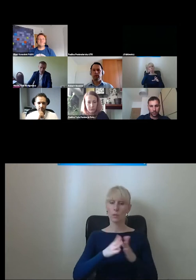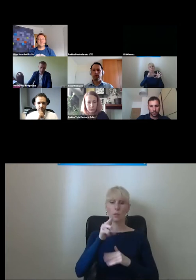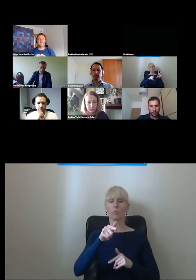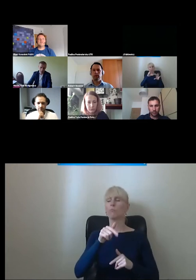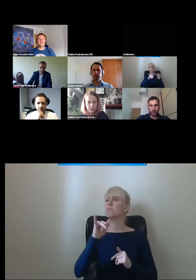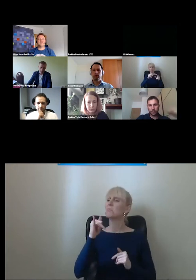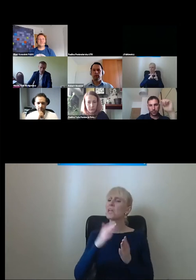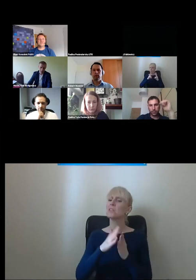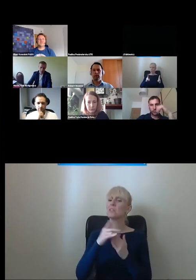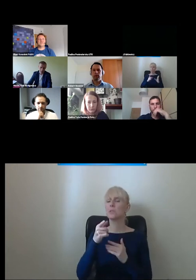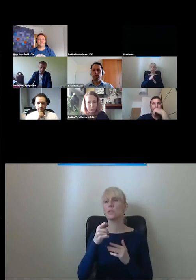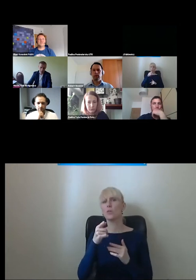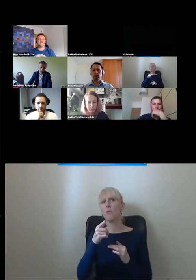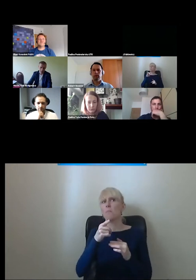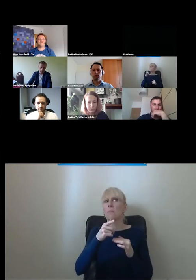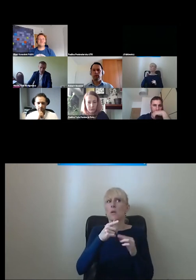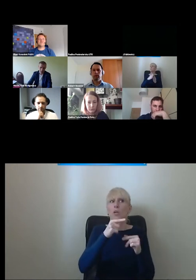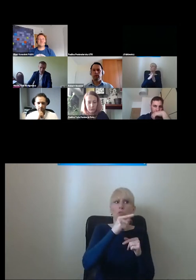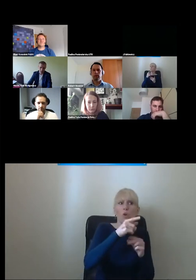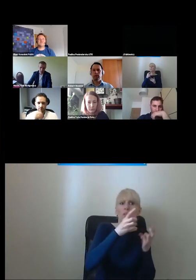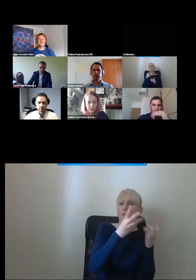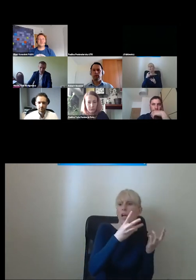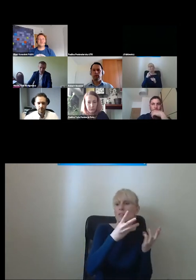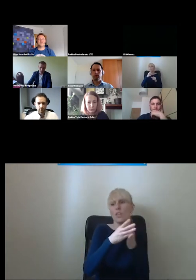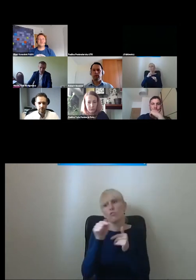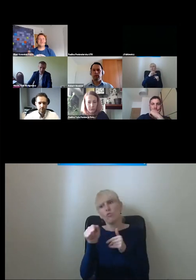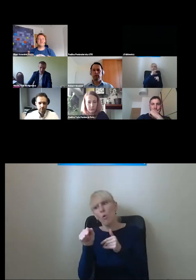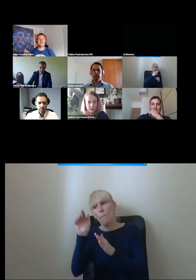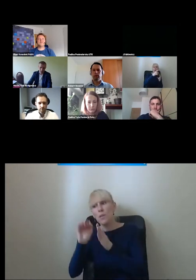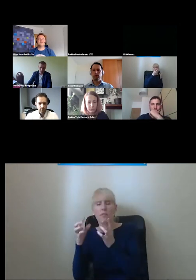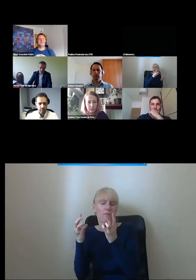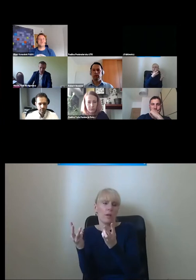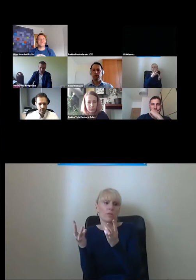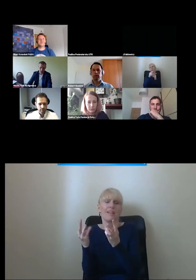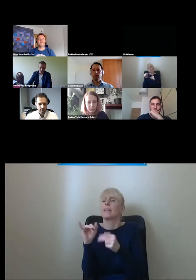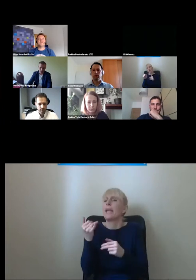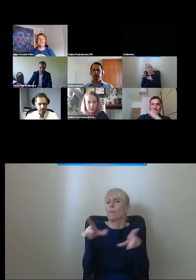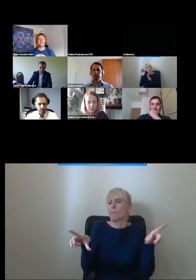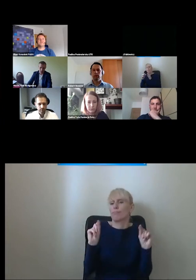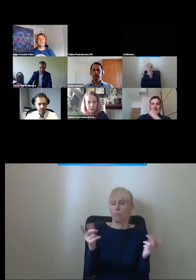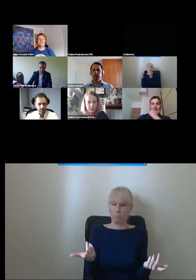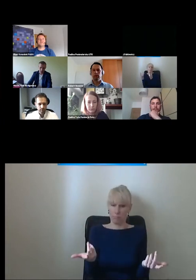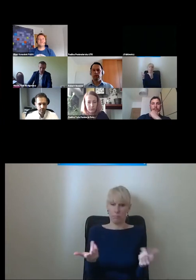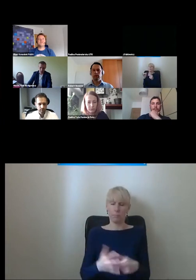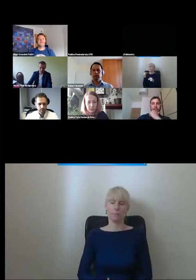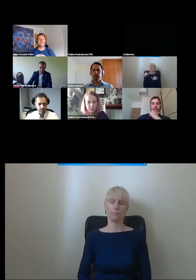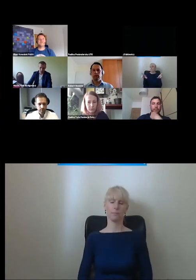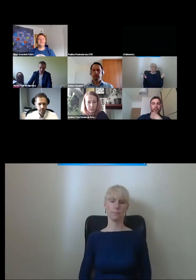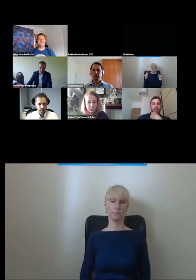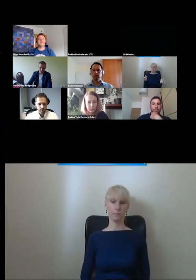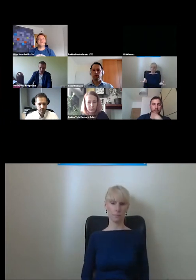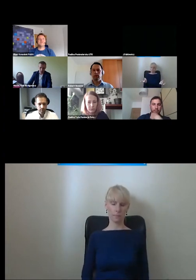Jak się waży te rzeczy? Co jest istotne, co jest mniej? Jakie rzeczy na to wpływają? Jakie czynniki?